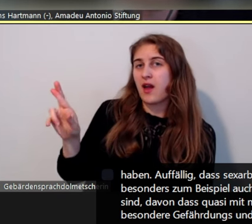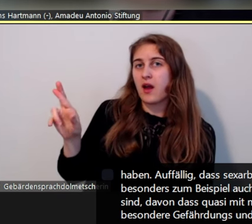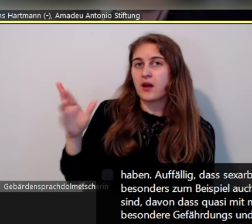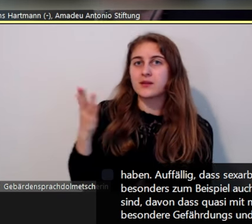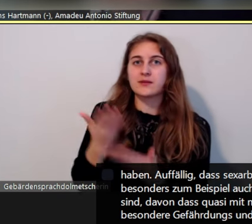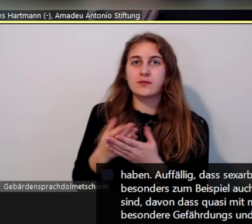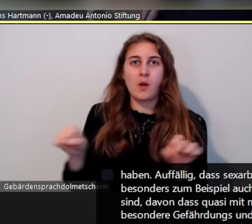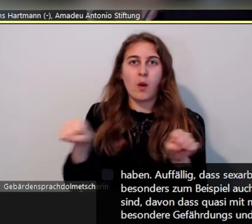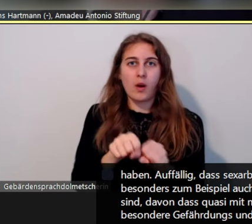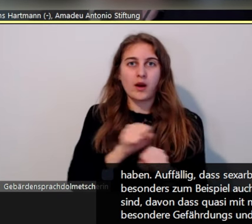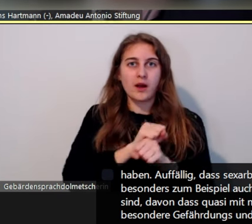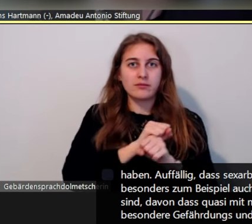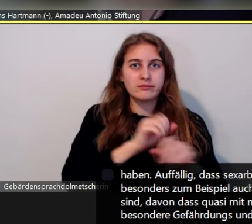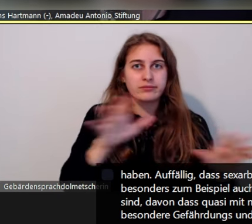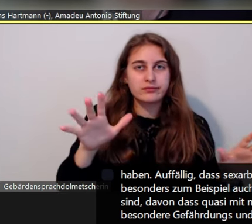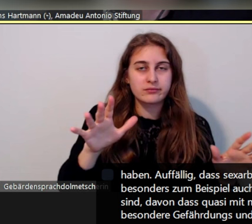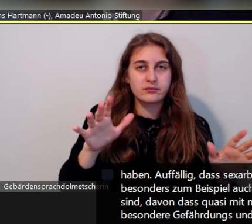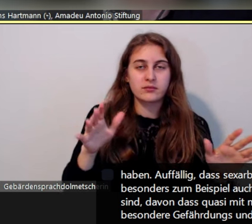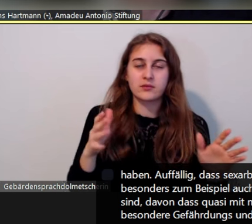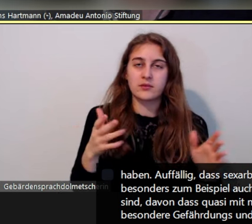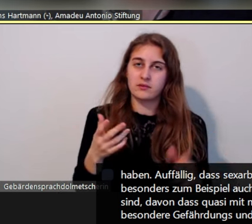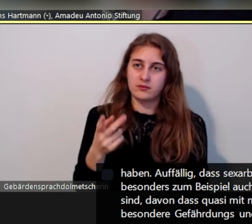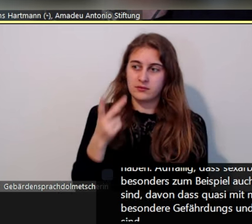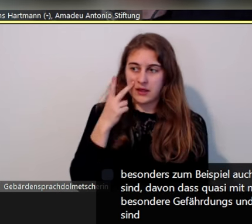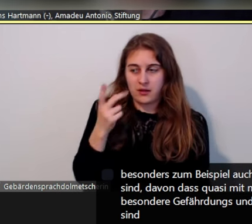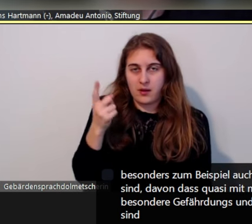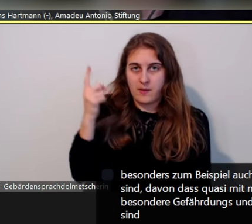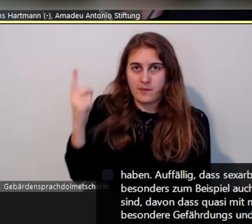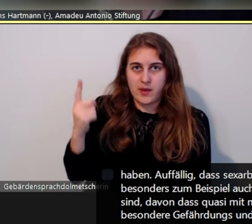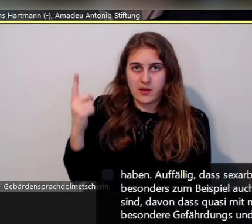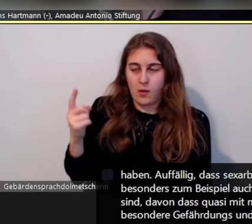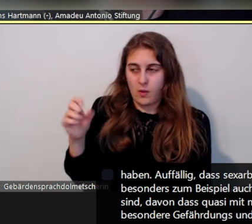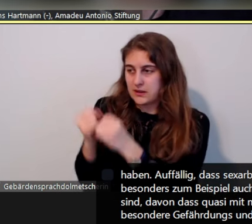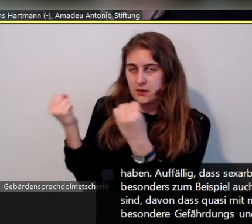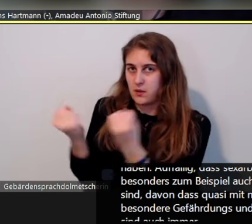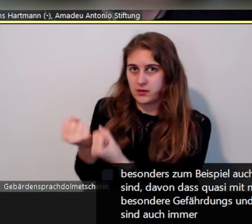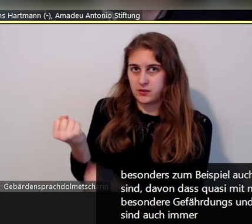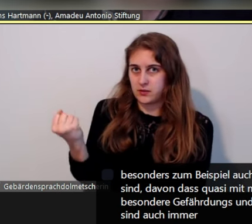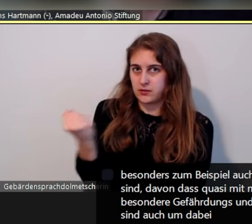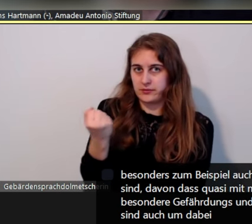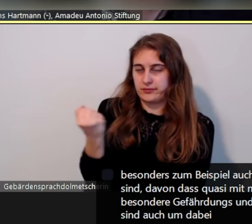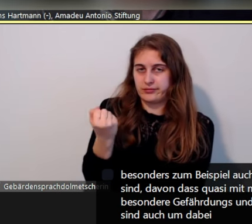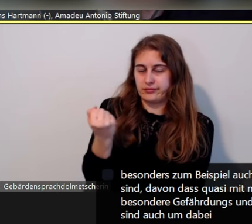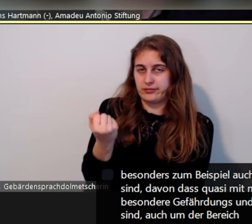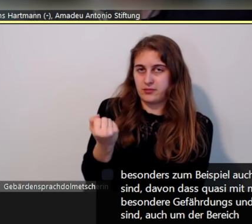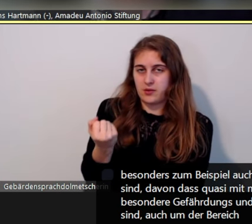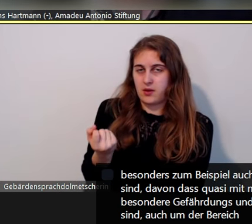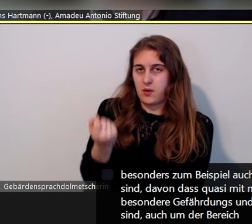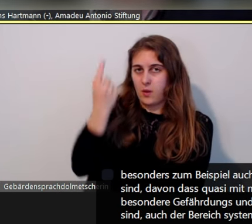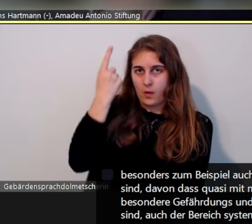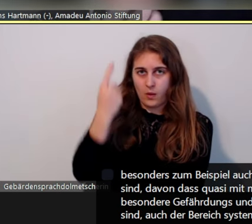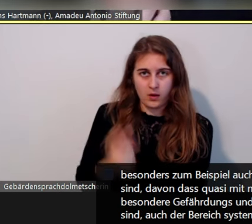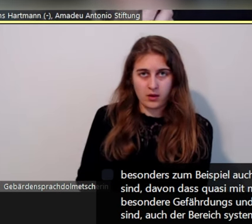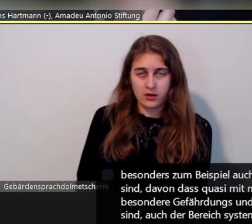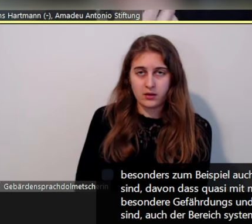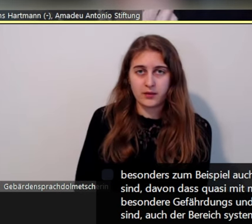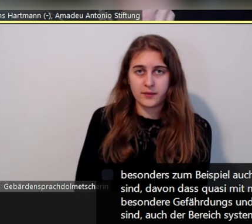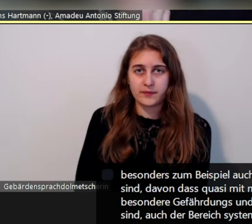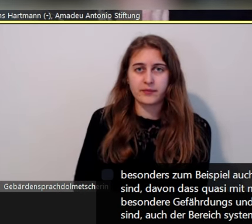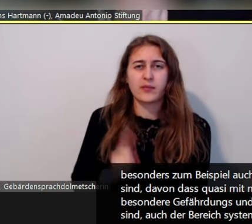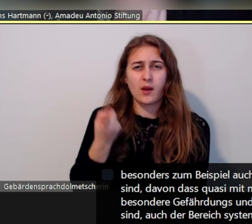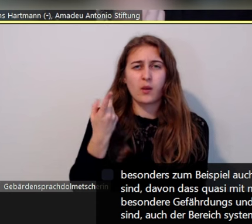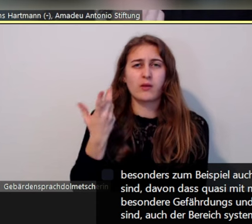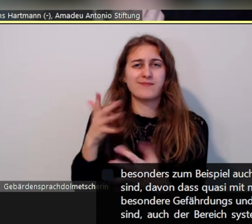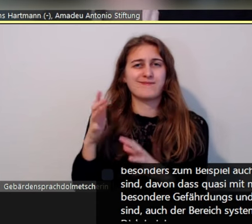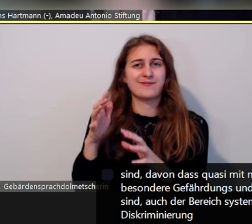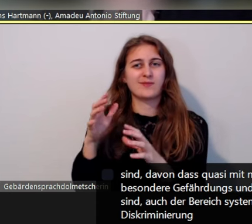herbeigeführt wird. Und auch der Bereich systematische Benachteiligung